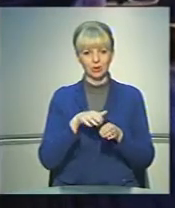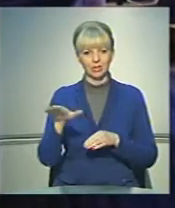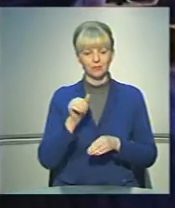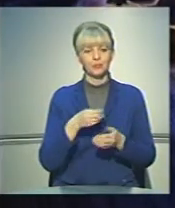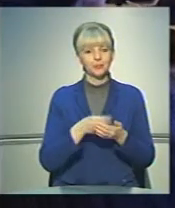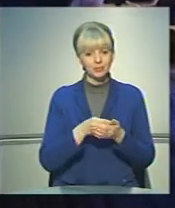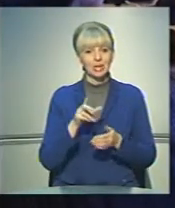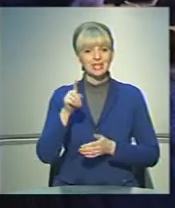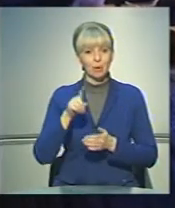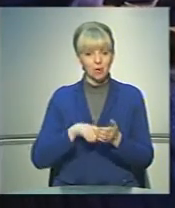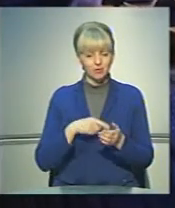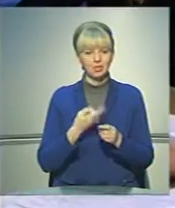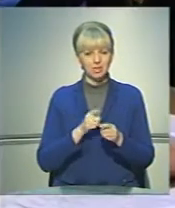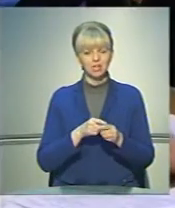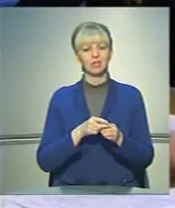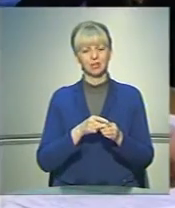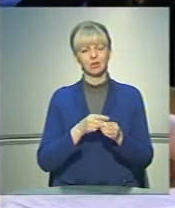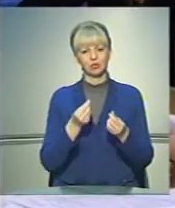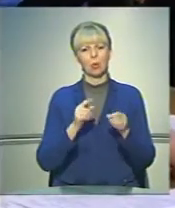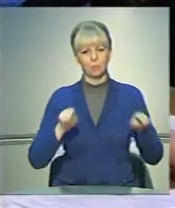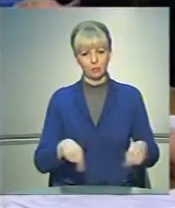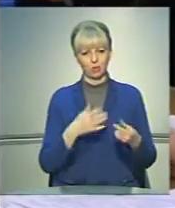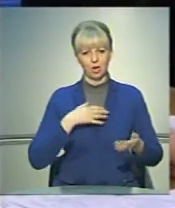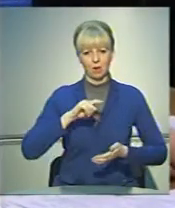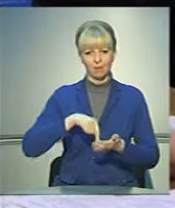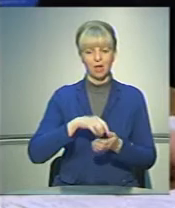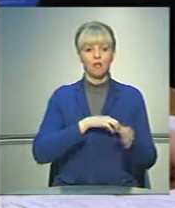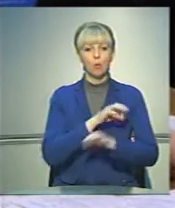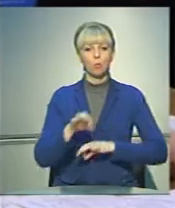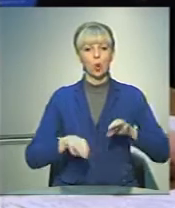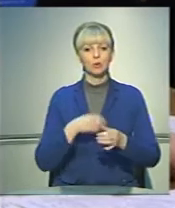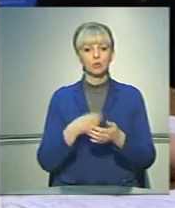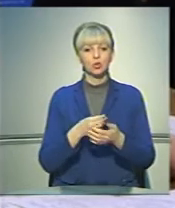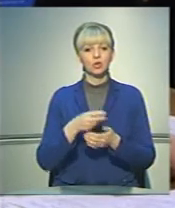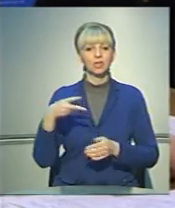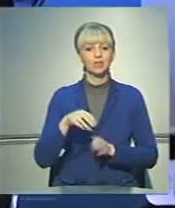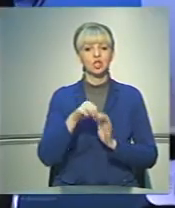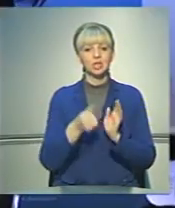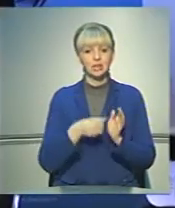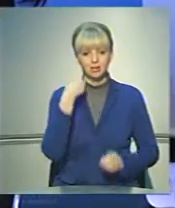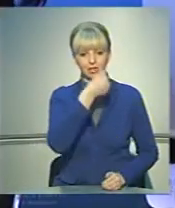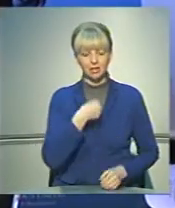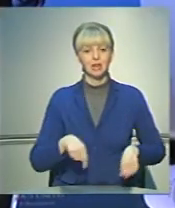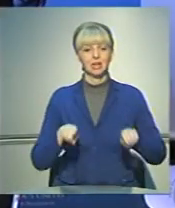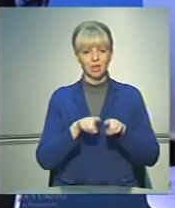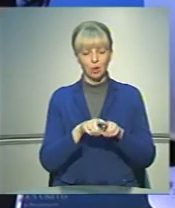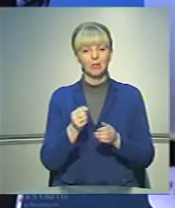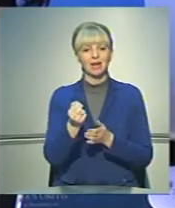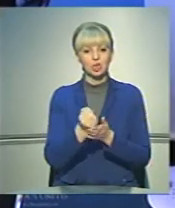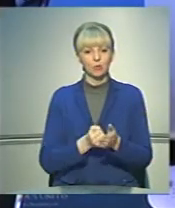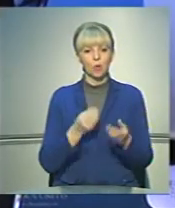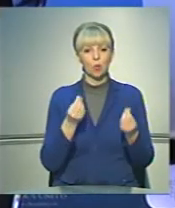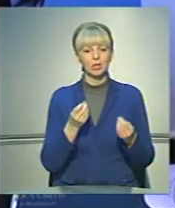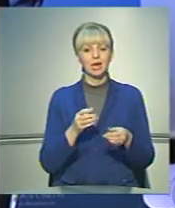запевняють, що ці суми підйомні для нашого міста. Адже в проєкті бюджету на 2016 рік також зарезервовані